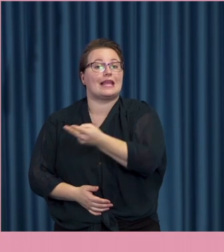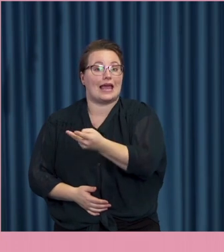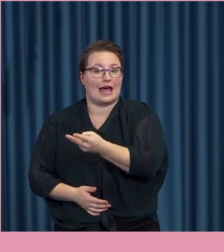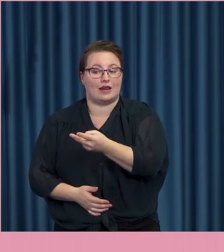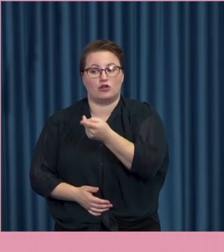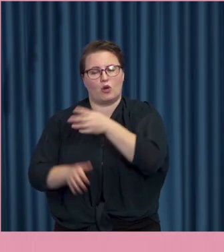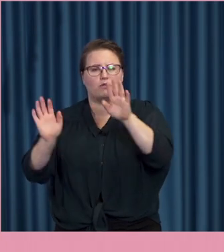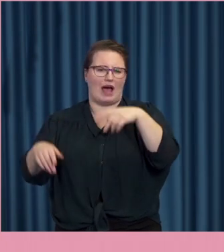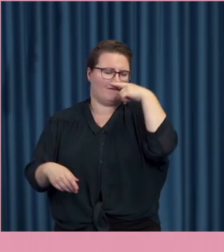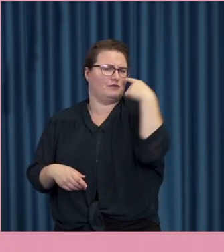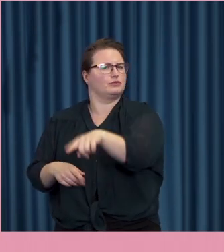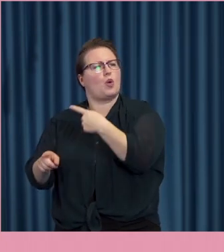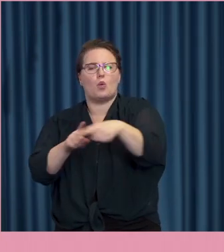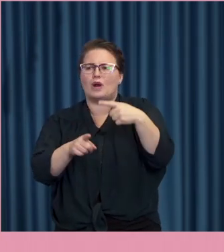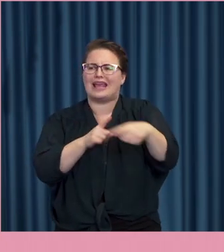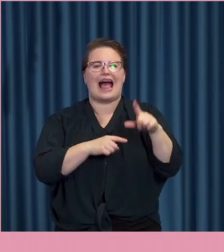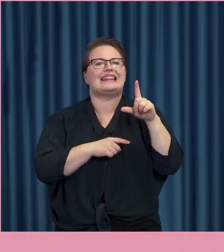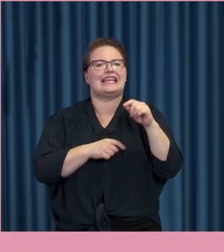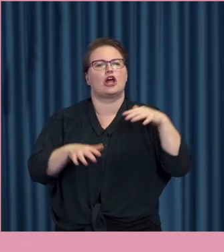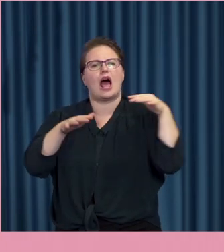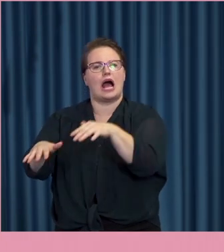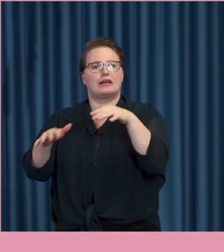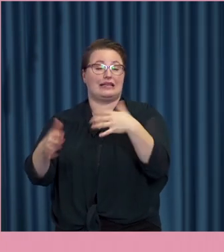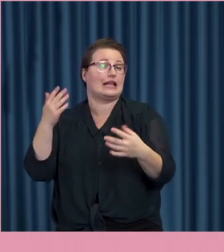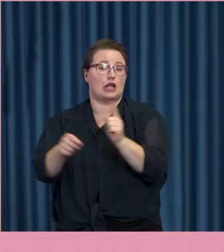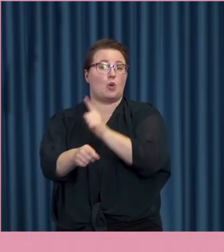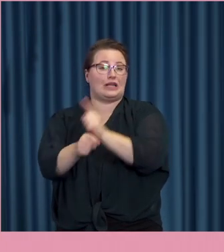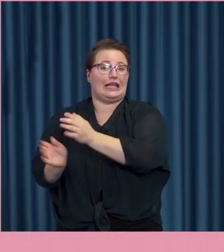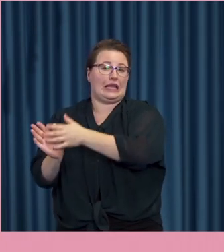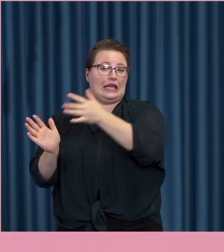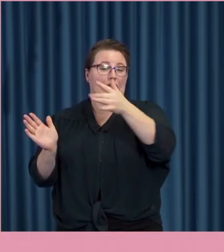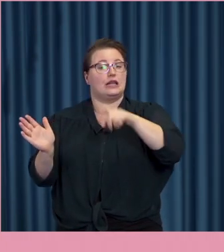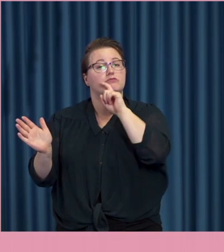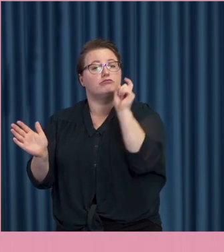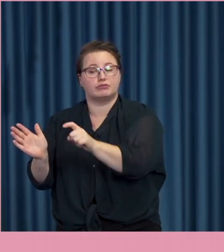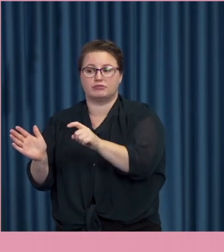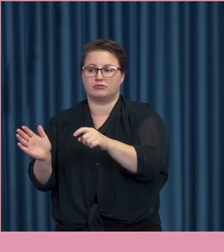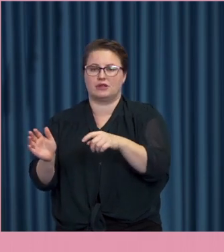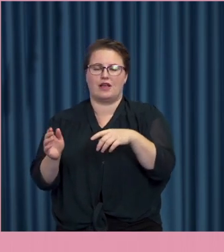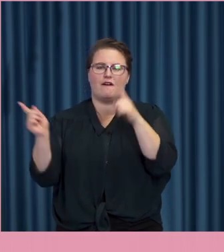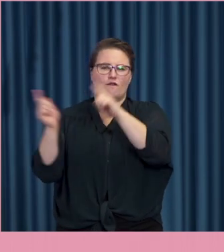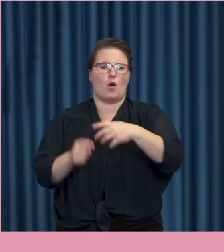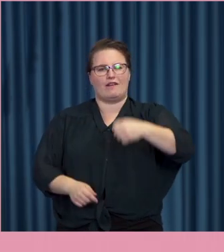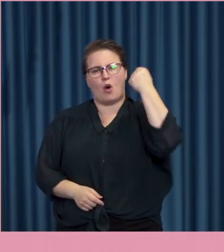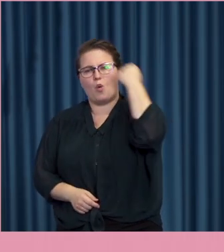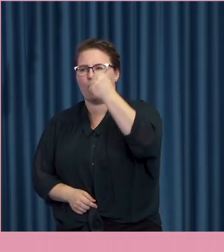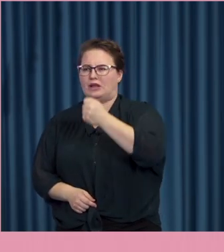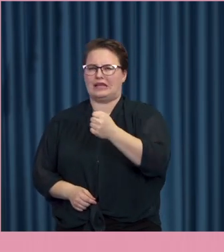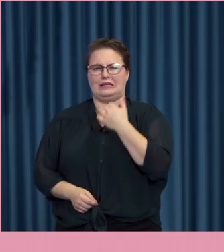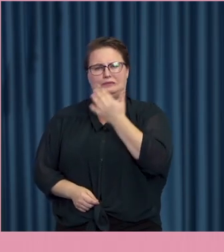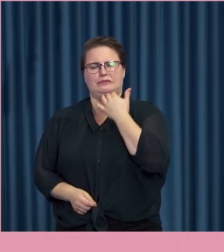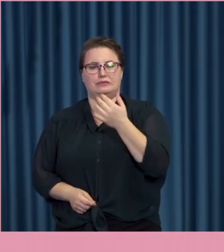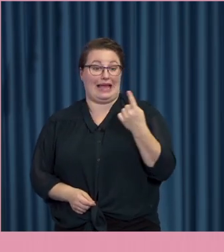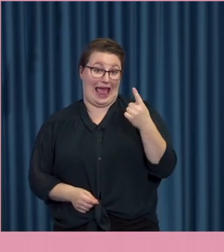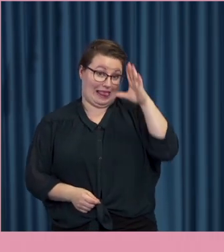för olika form av digitala angrepp under en längre period. De var hotfulla och obehagliga. En man